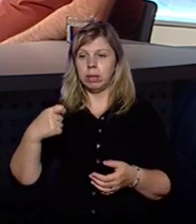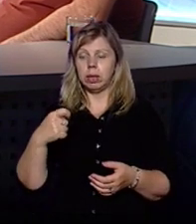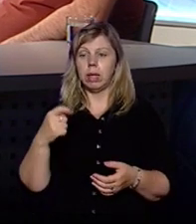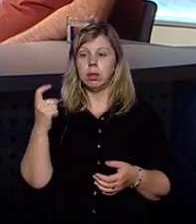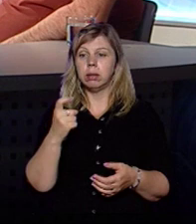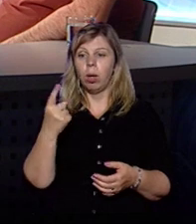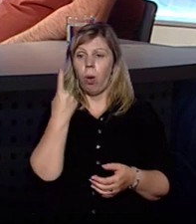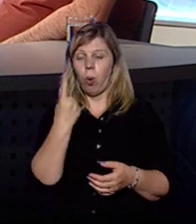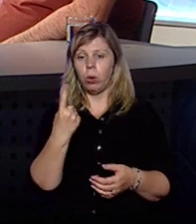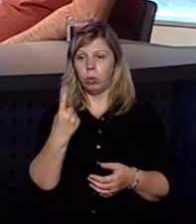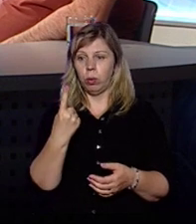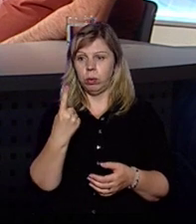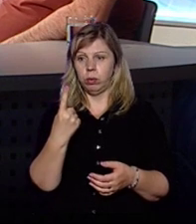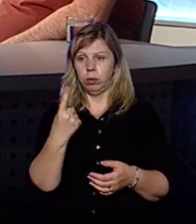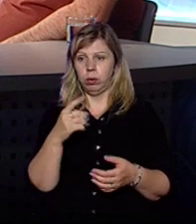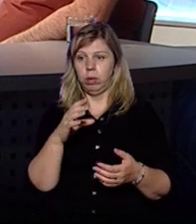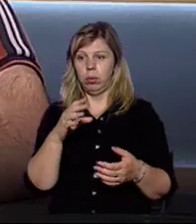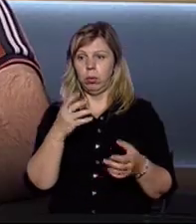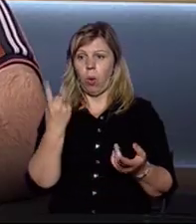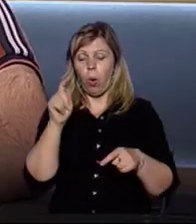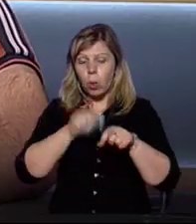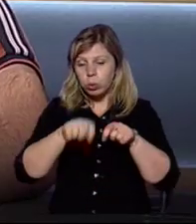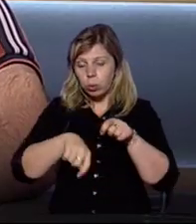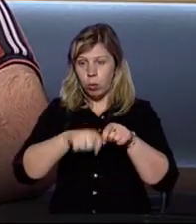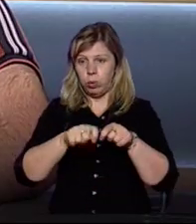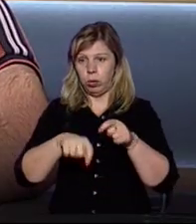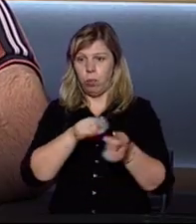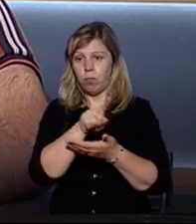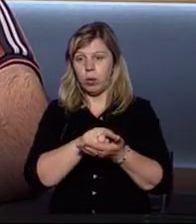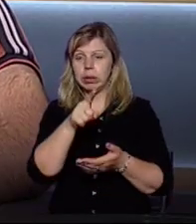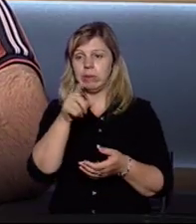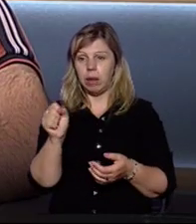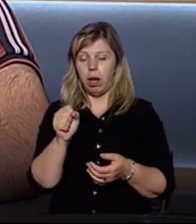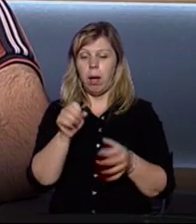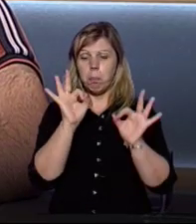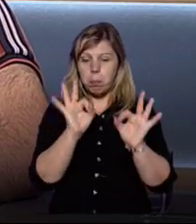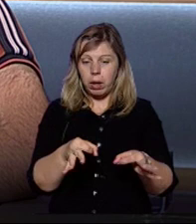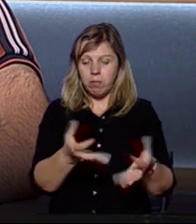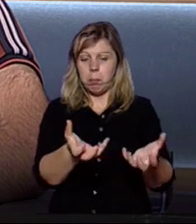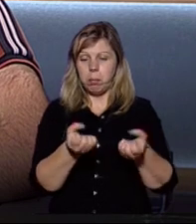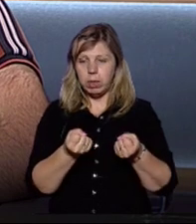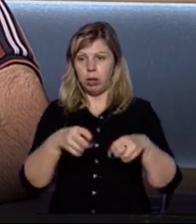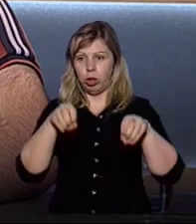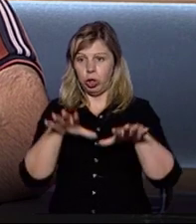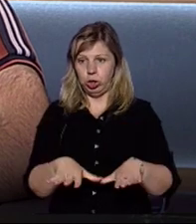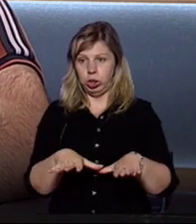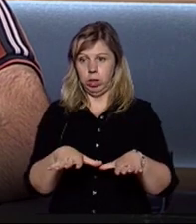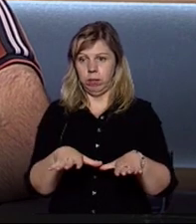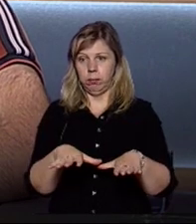одною цілю, наглядовою або контрольною функцією за правильністю прийняття рішень,